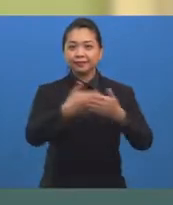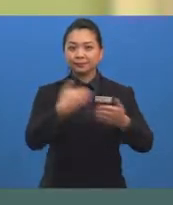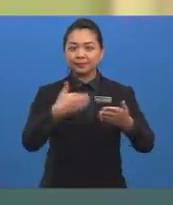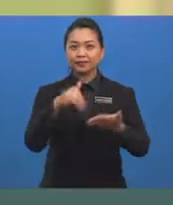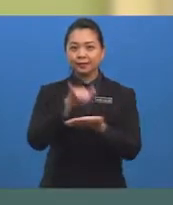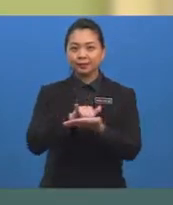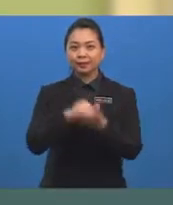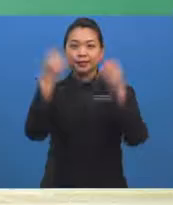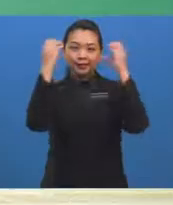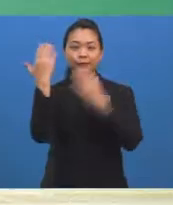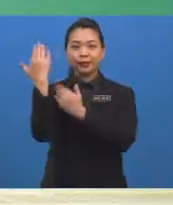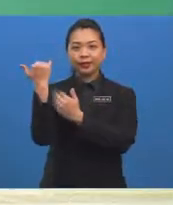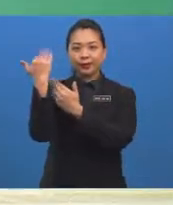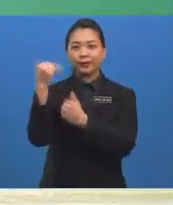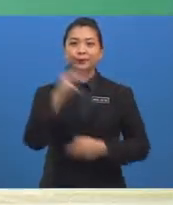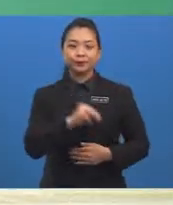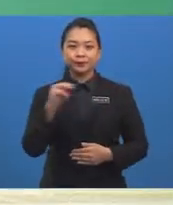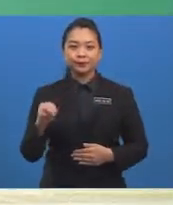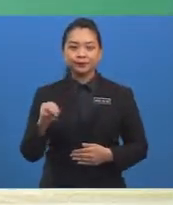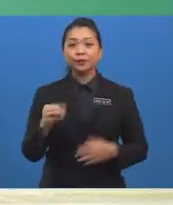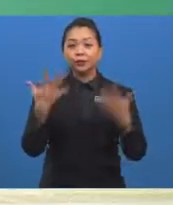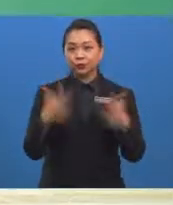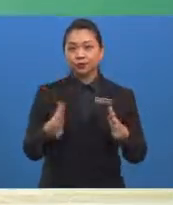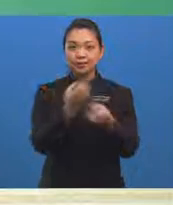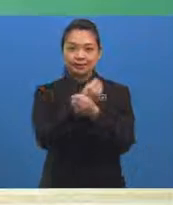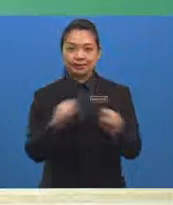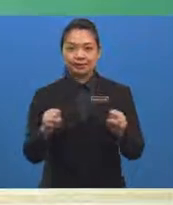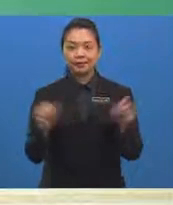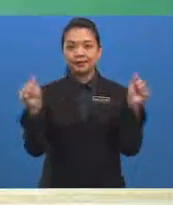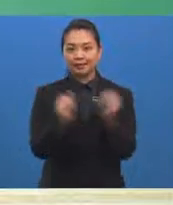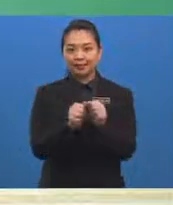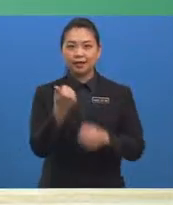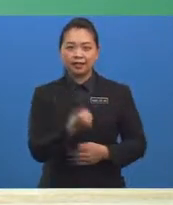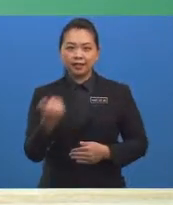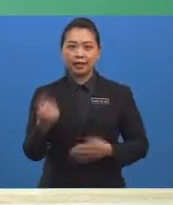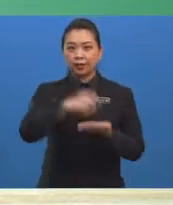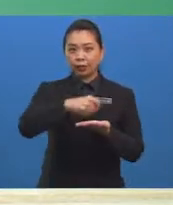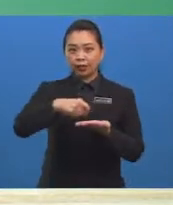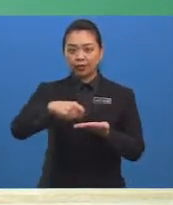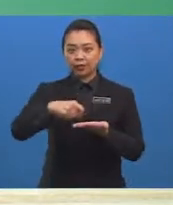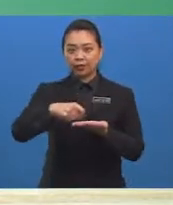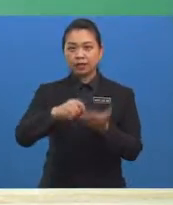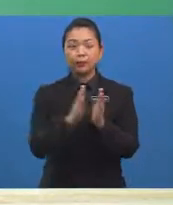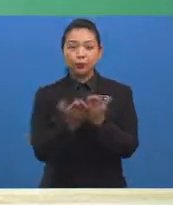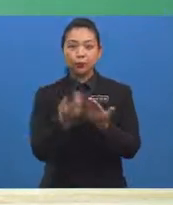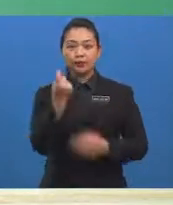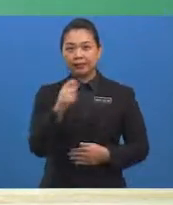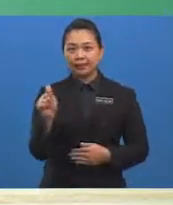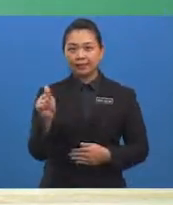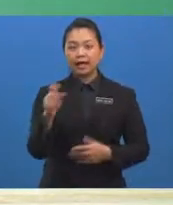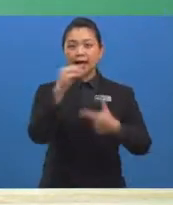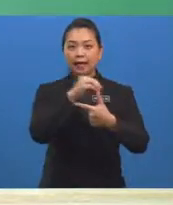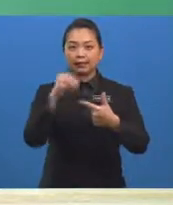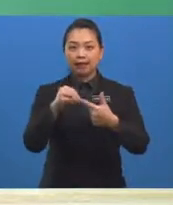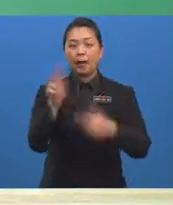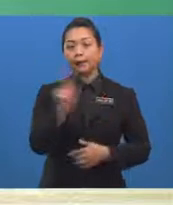itu, cikgu harap murid-murid telah bersedia dengan alat tulis, buku teks atau mana